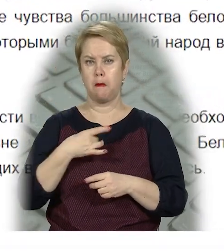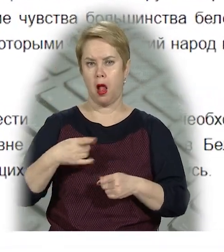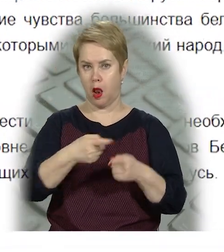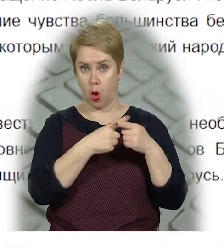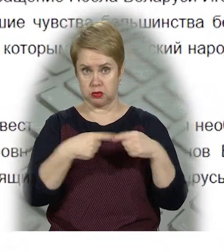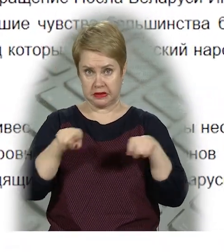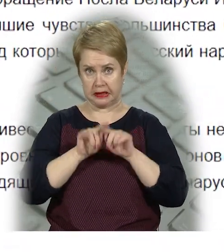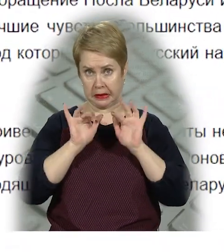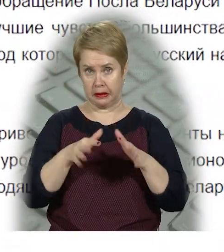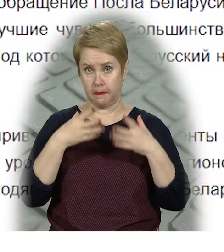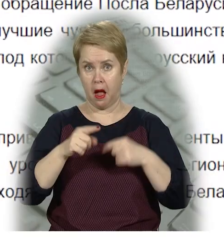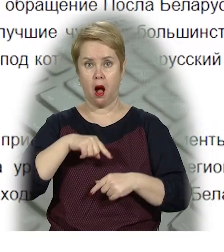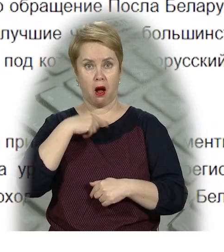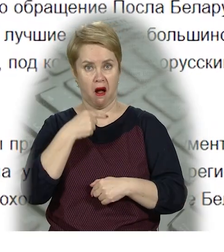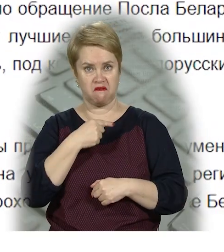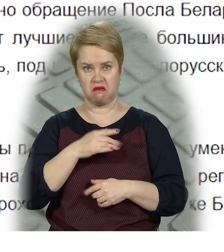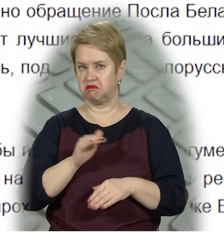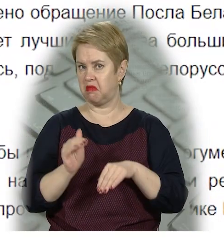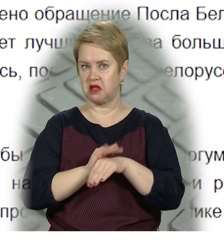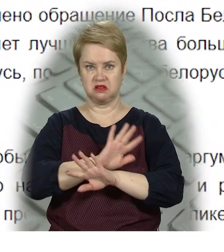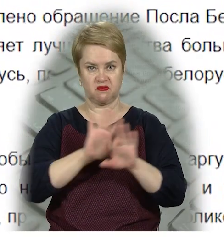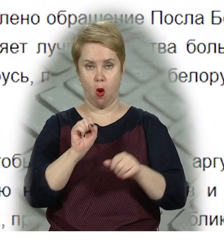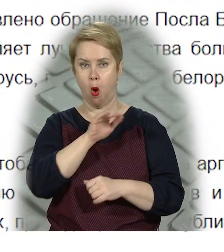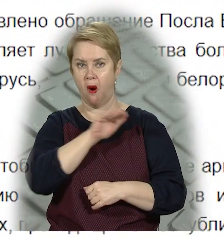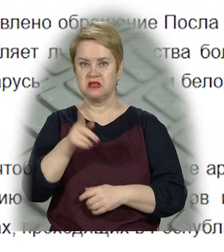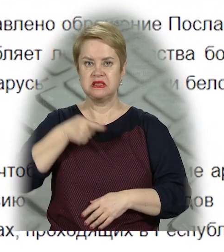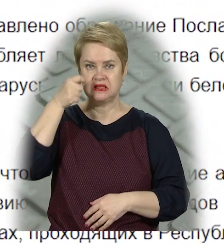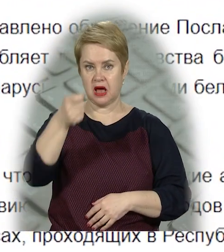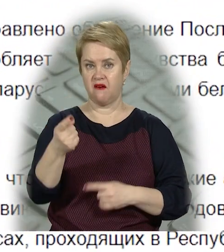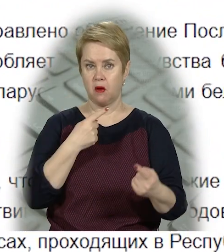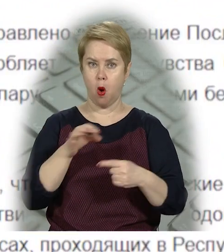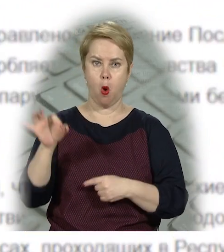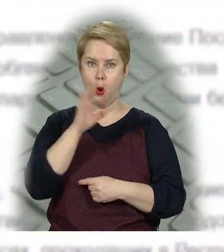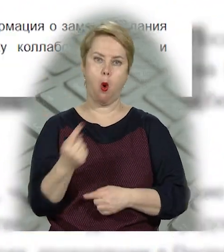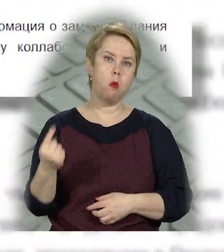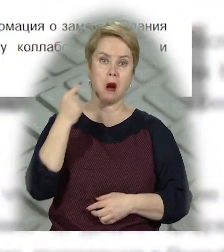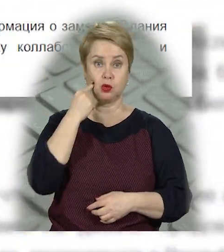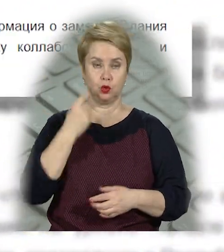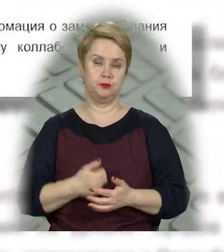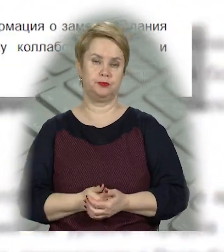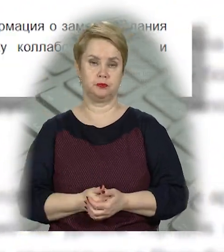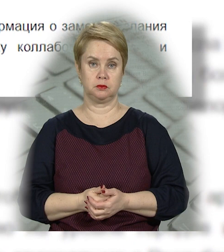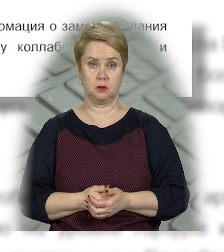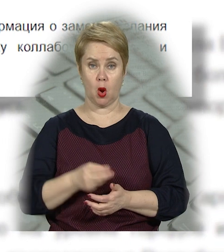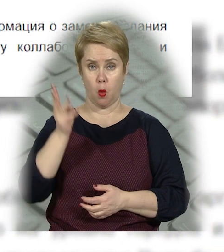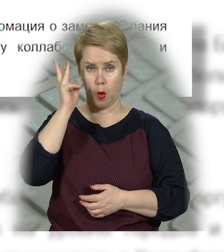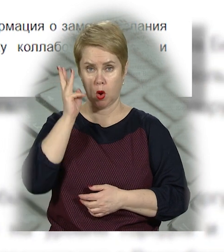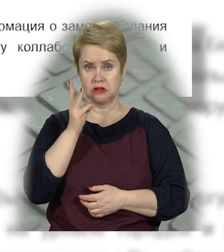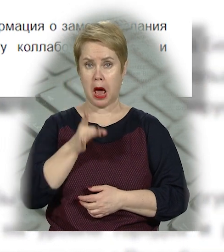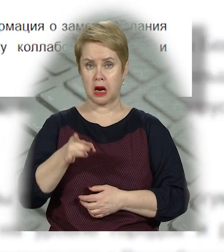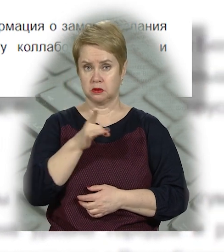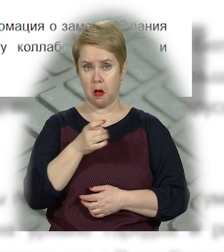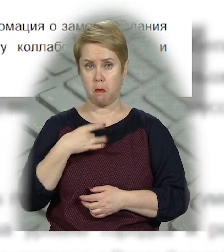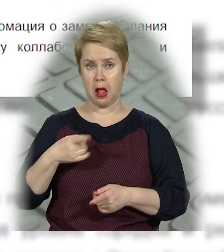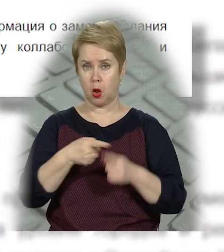Білорусь такі дії, м'яко кажучи, не схвалили. У офіційній заяві йдеться про образу. Посольство Республіки